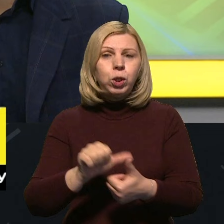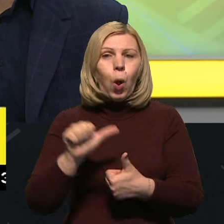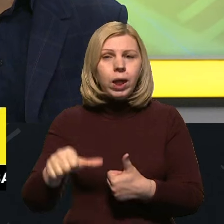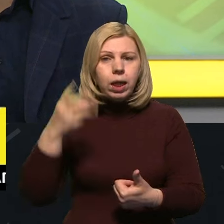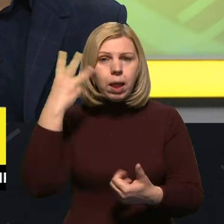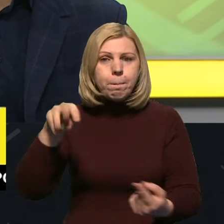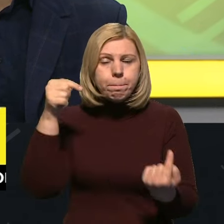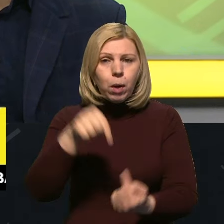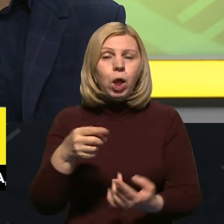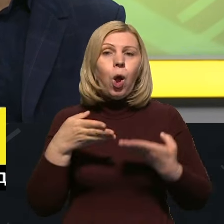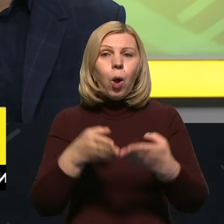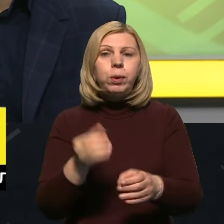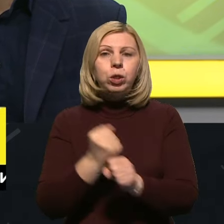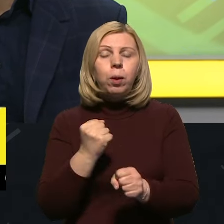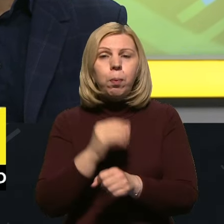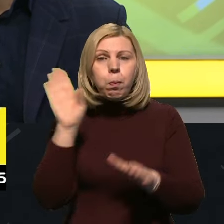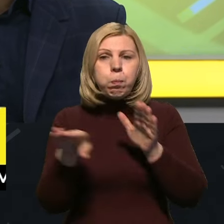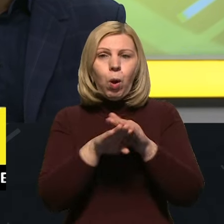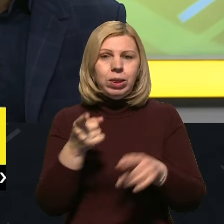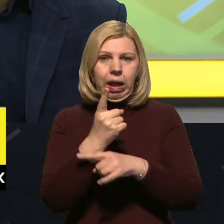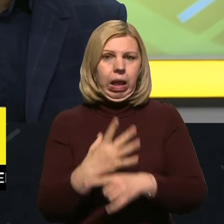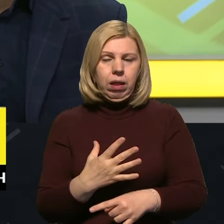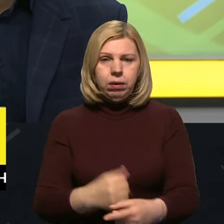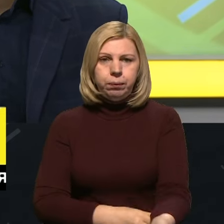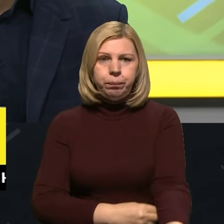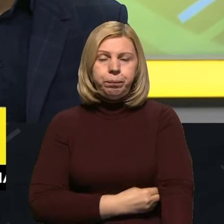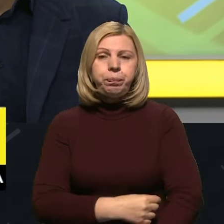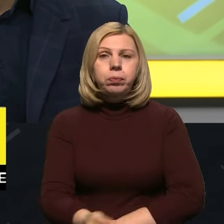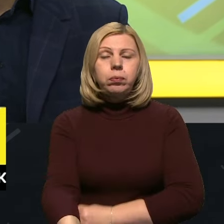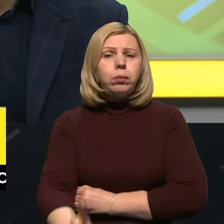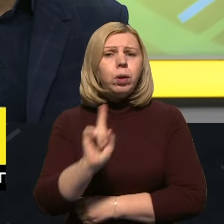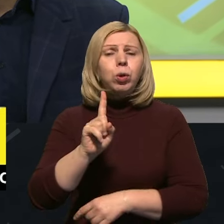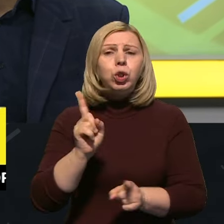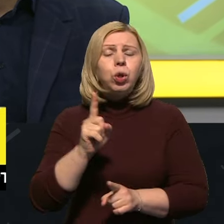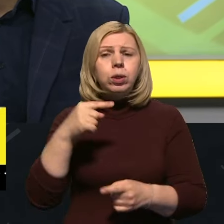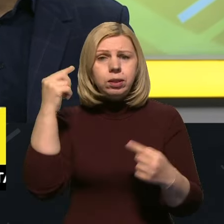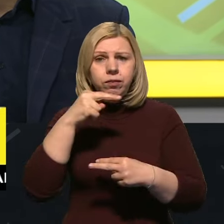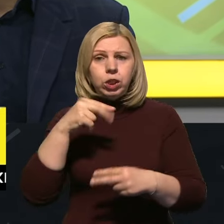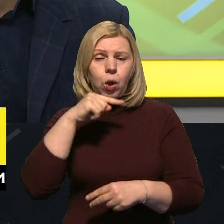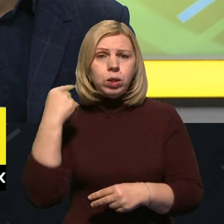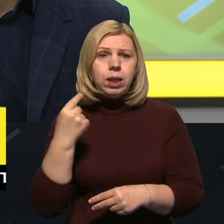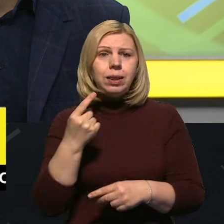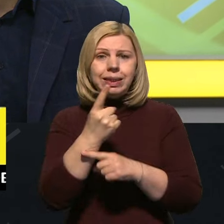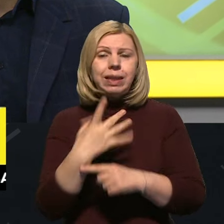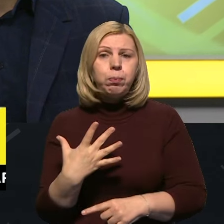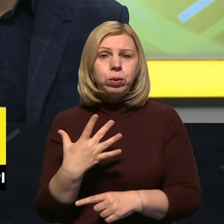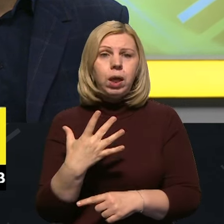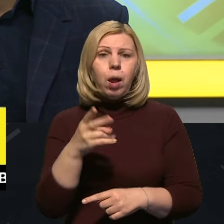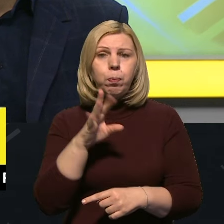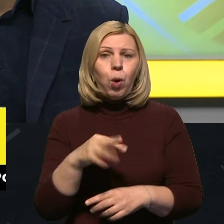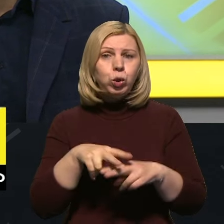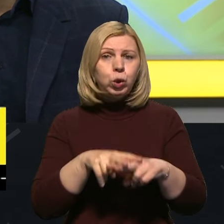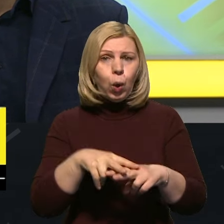Кораблів вони зробили, модуль під ракети – ні. До речі, про що свідчить те, що росіяни все-таки запускають по